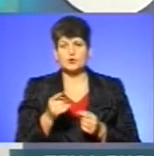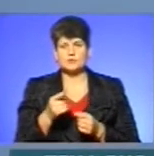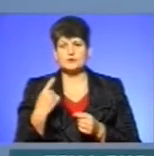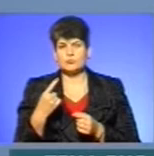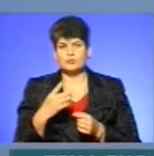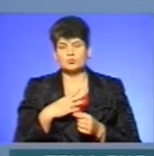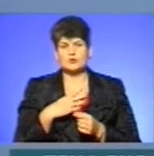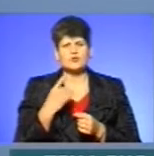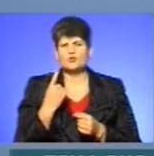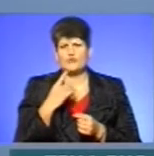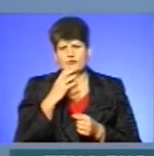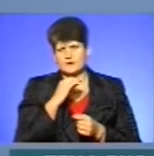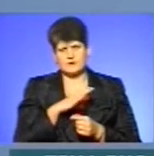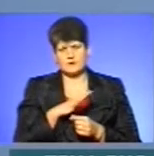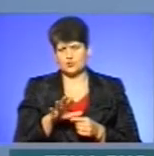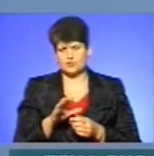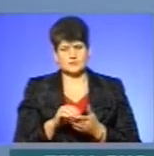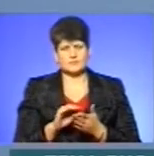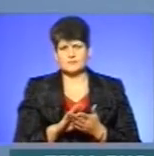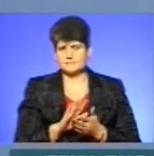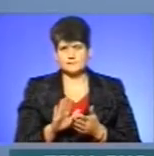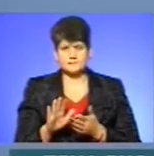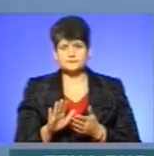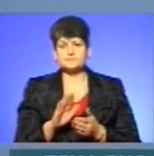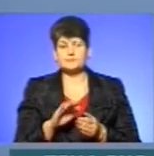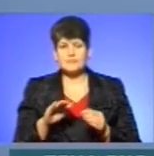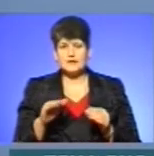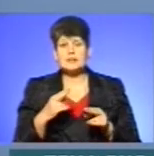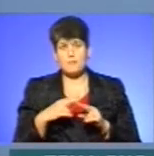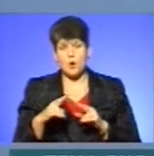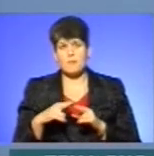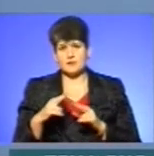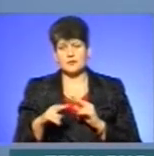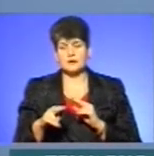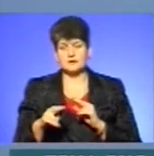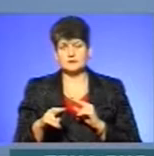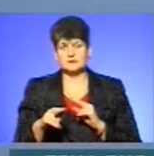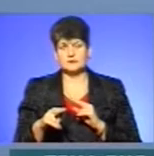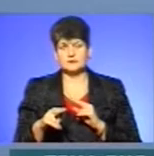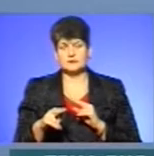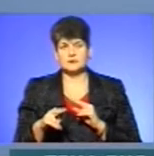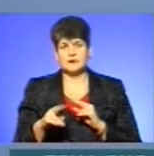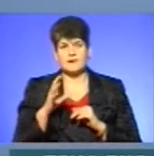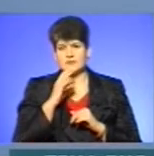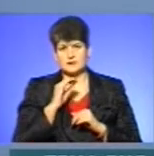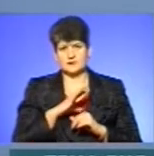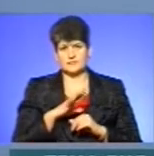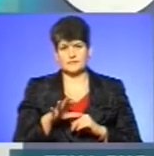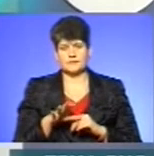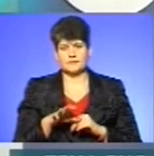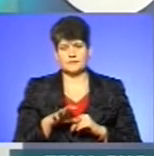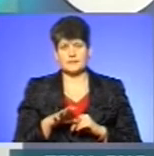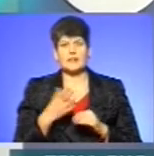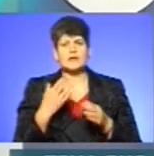жодного викрадення не було зафіксовано. Діти пропадали, викрали, дякуєте Богу, ні. А якісь